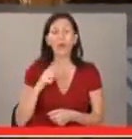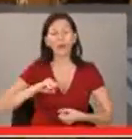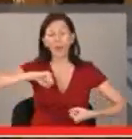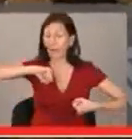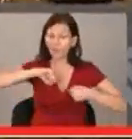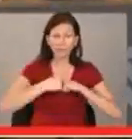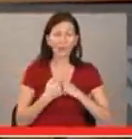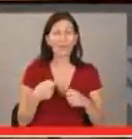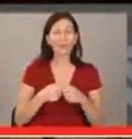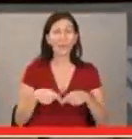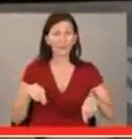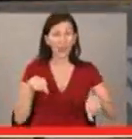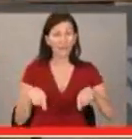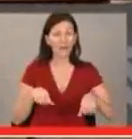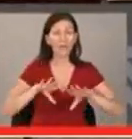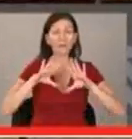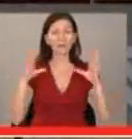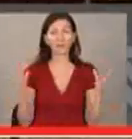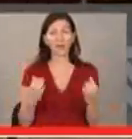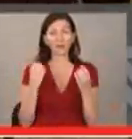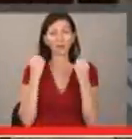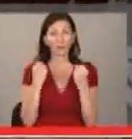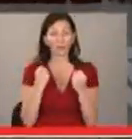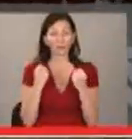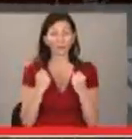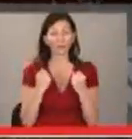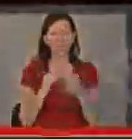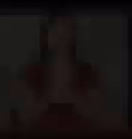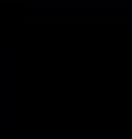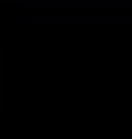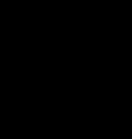една ужасна катастрофа ме направиха инвалид за цял живот.